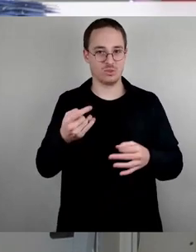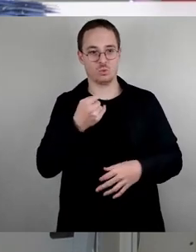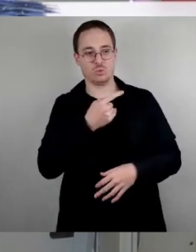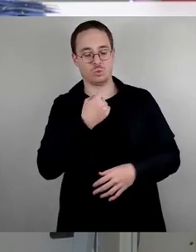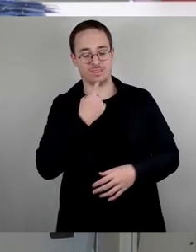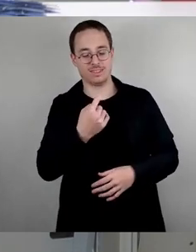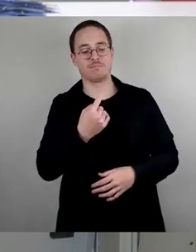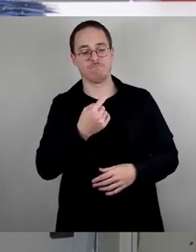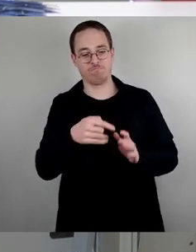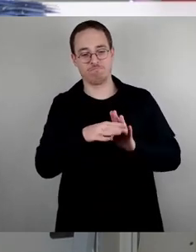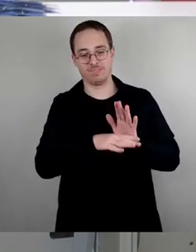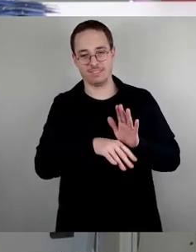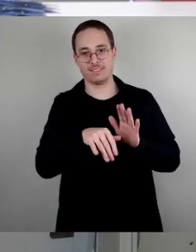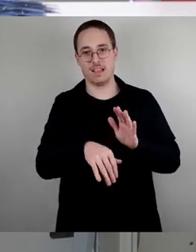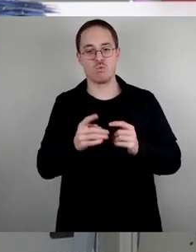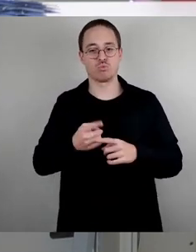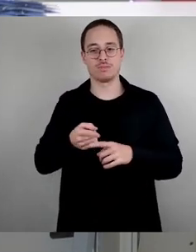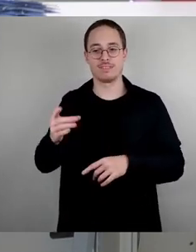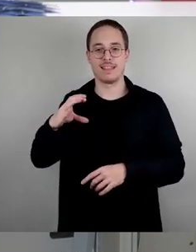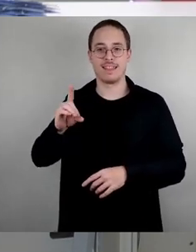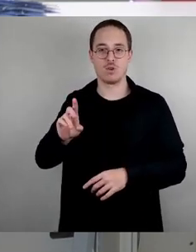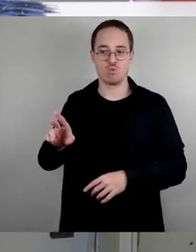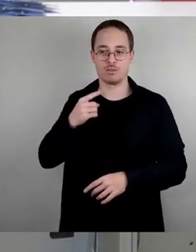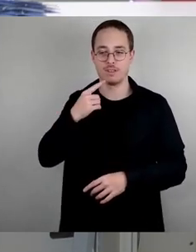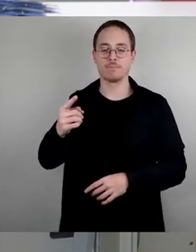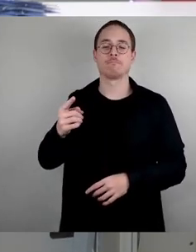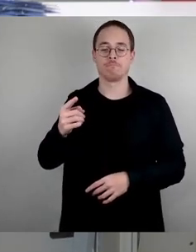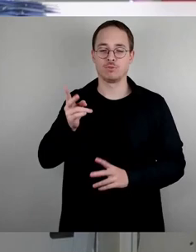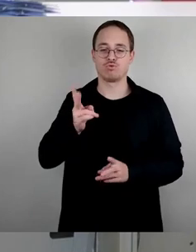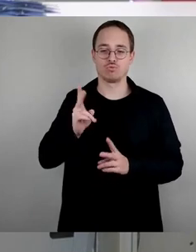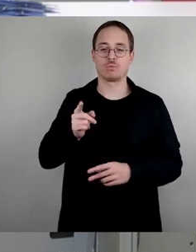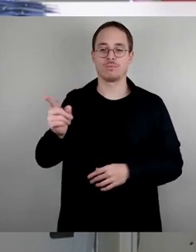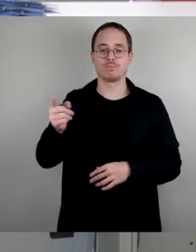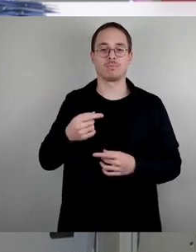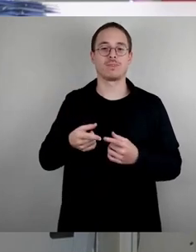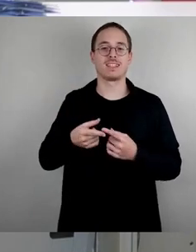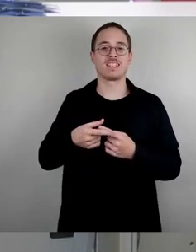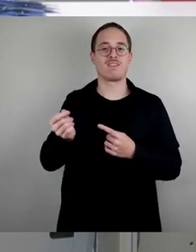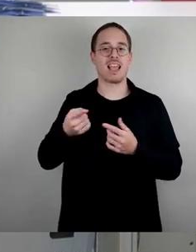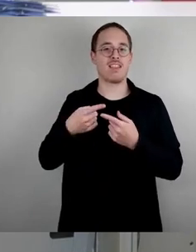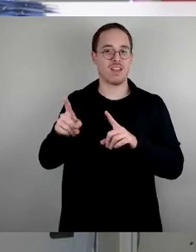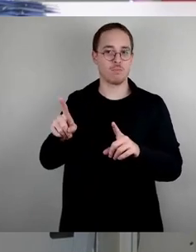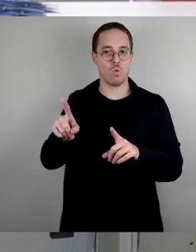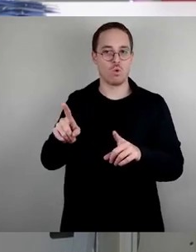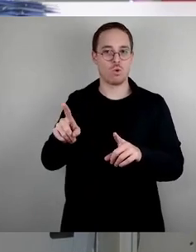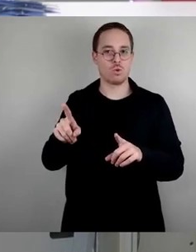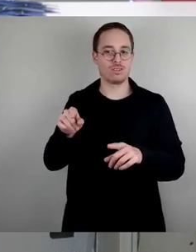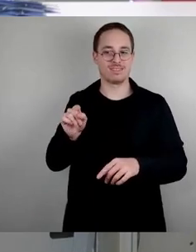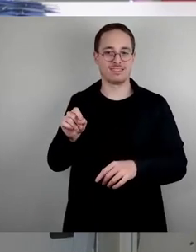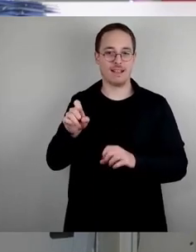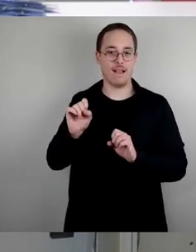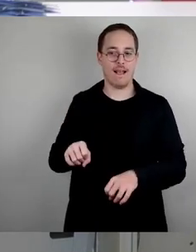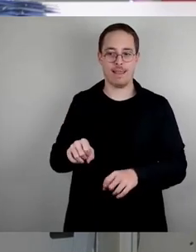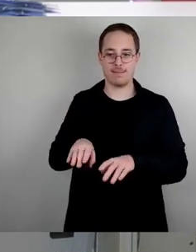dass wir hier im Bereich der Zweckentfremdung die Möglichkeit der Kommunen schaffen